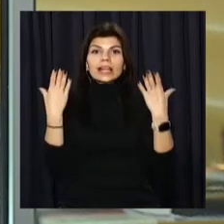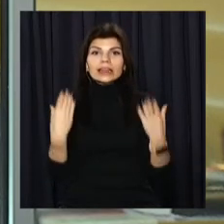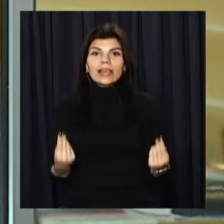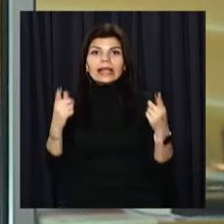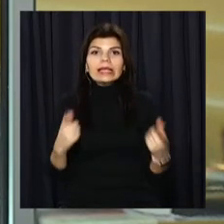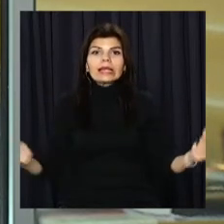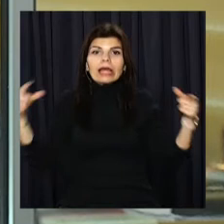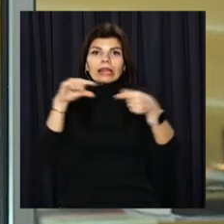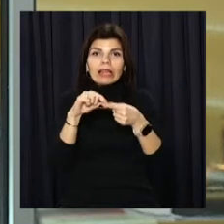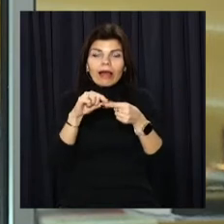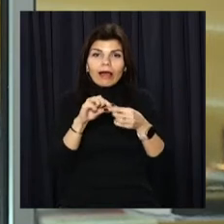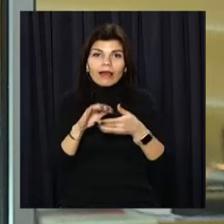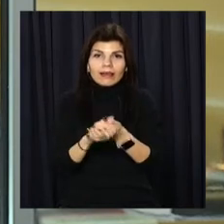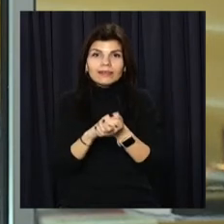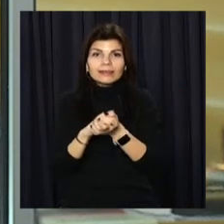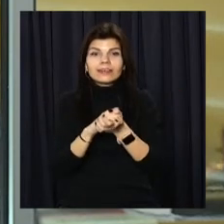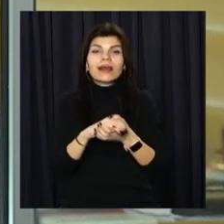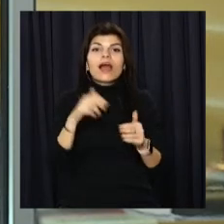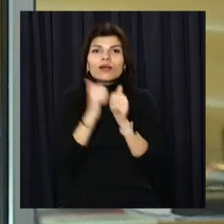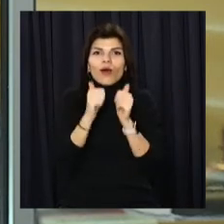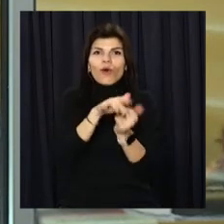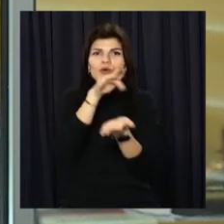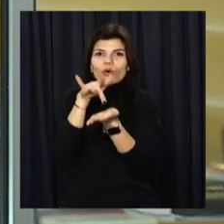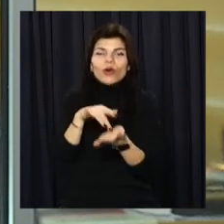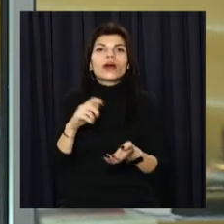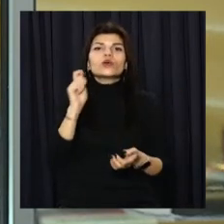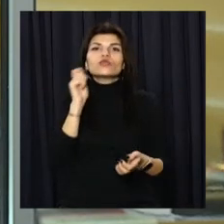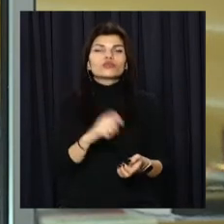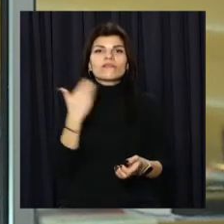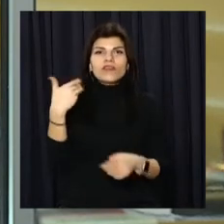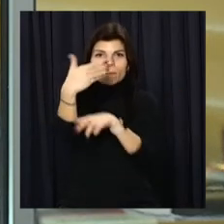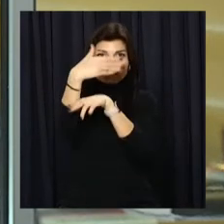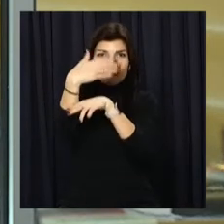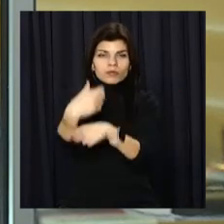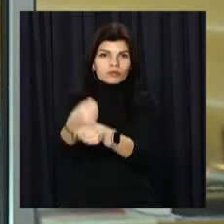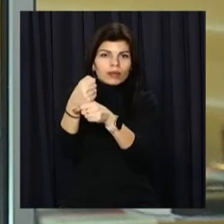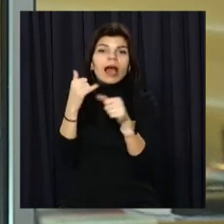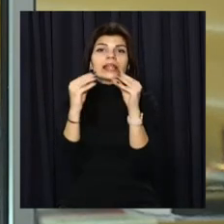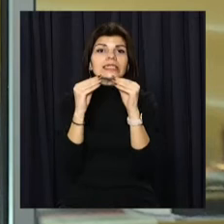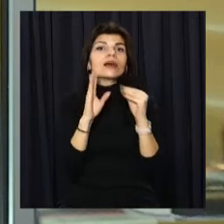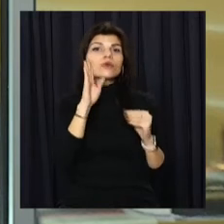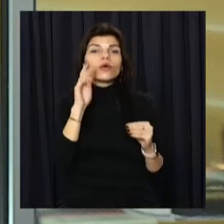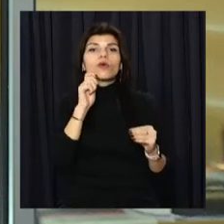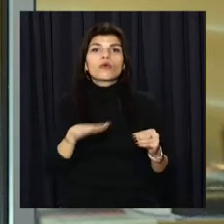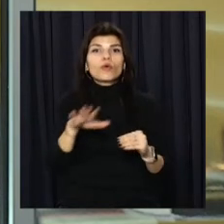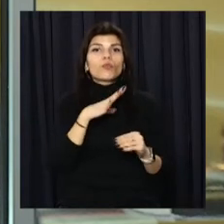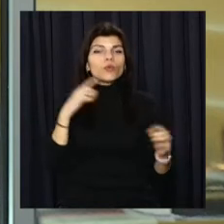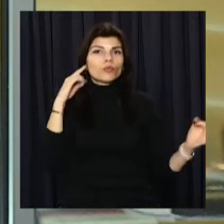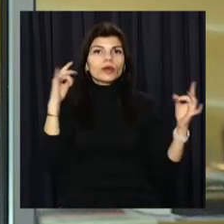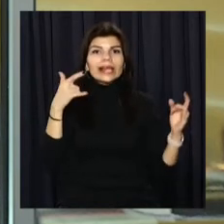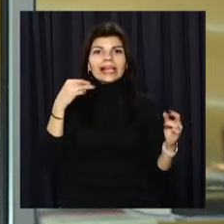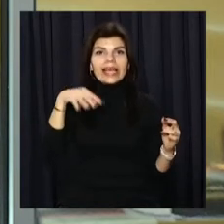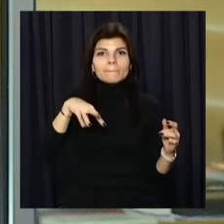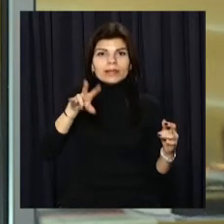єднання. У кожному населеному пункті піднімають державні прапори, а о 10-й ранку країною пролунав гімн.